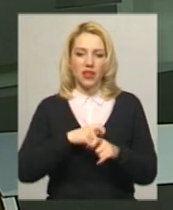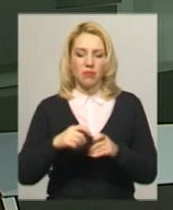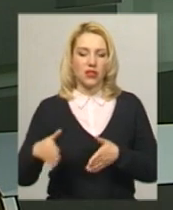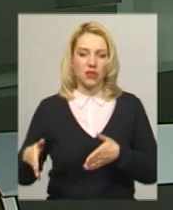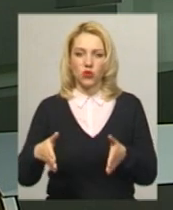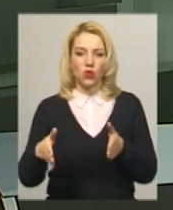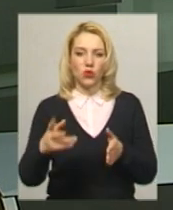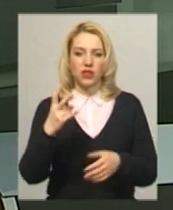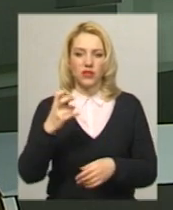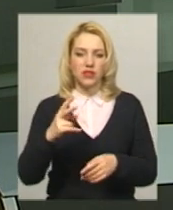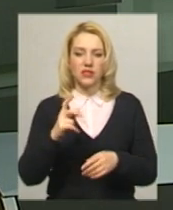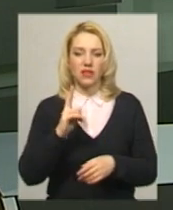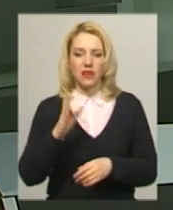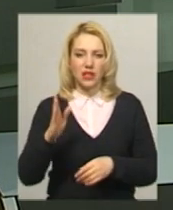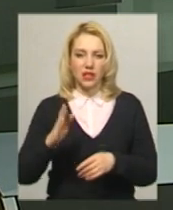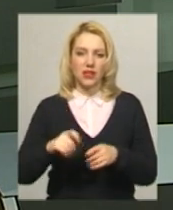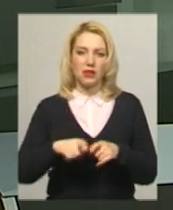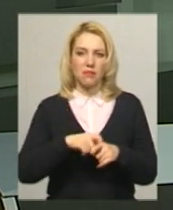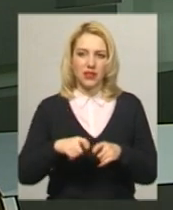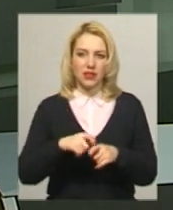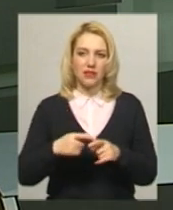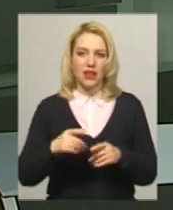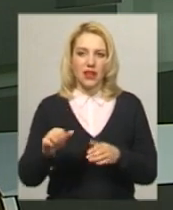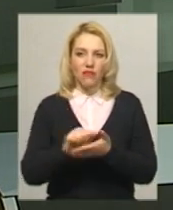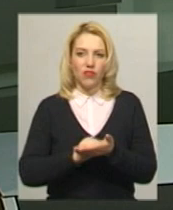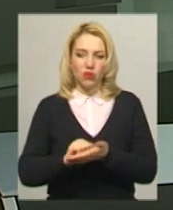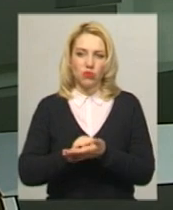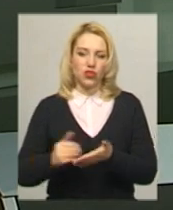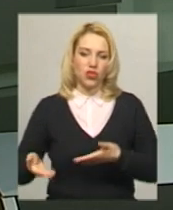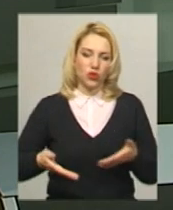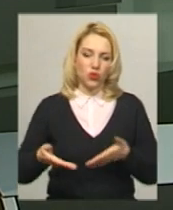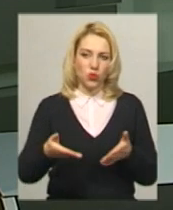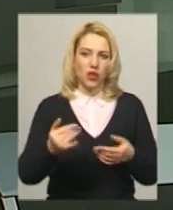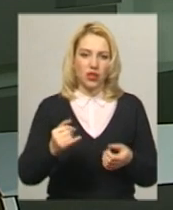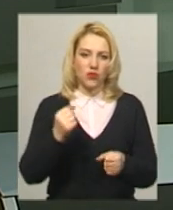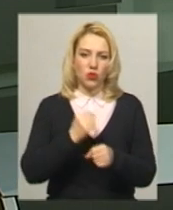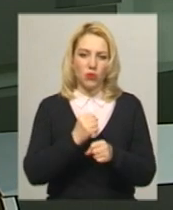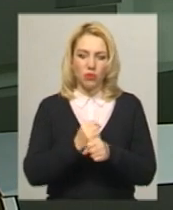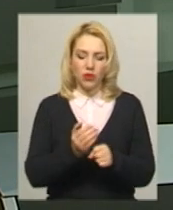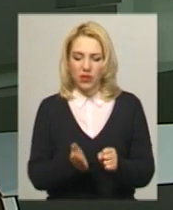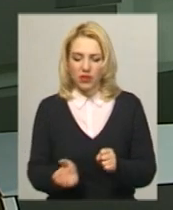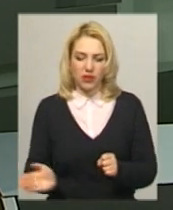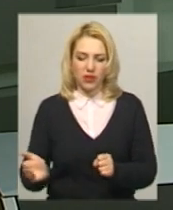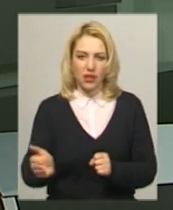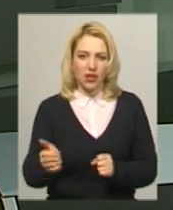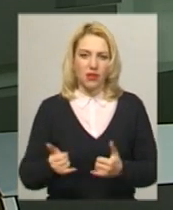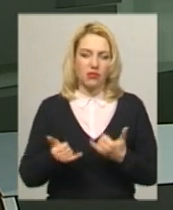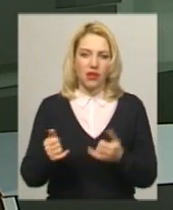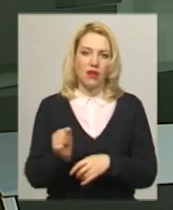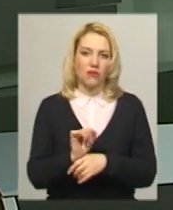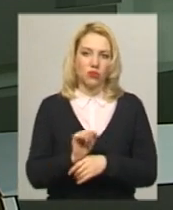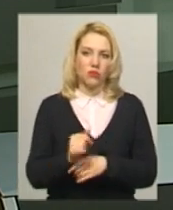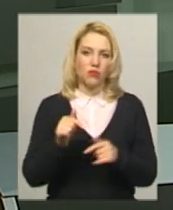м2 вимущення, 500 м2 тротуарів та обладнали заїзні кишені для автомобілів. Цьогоріч капітально